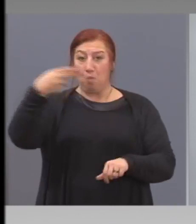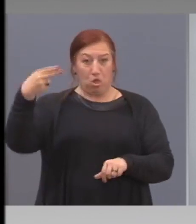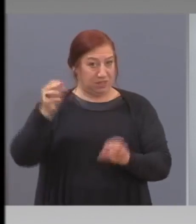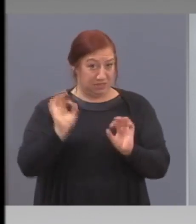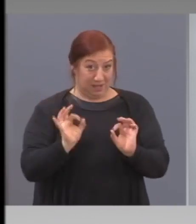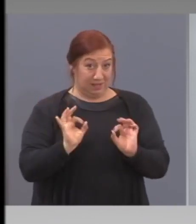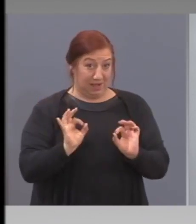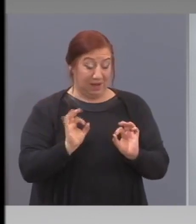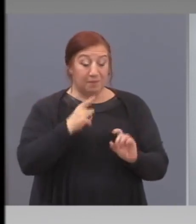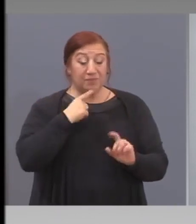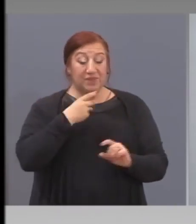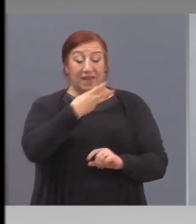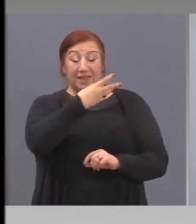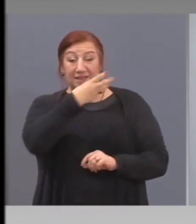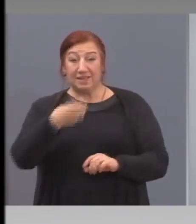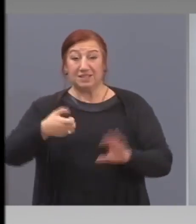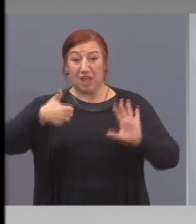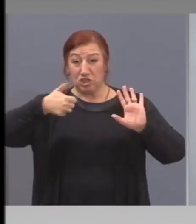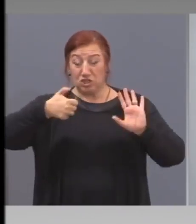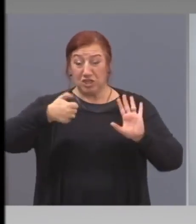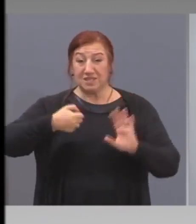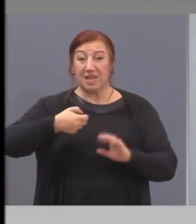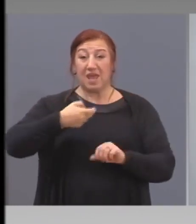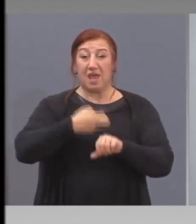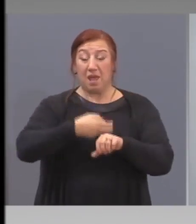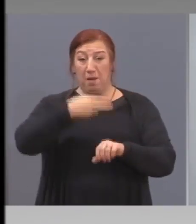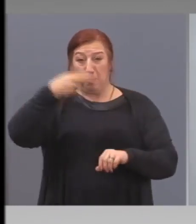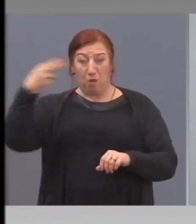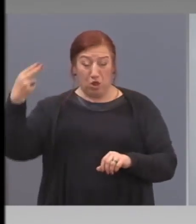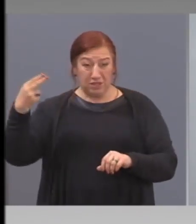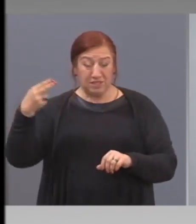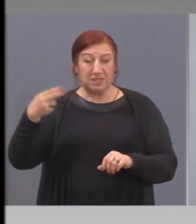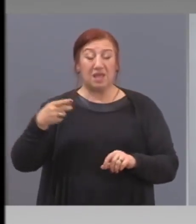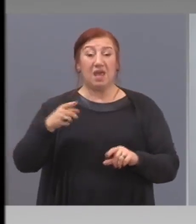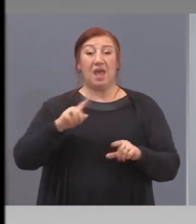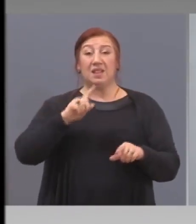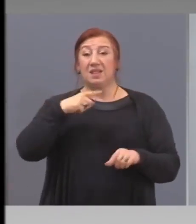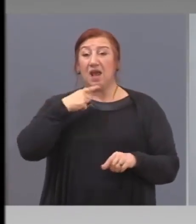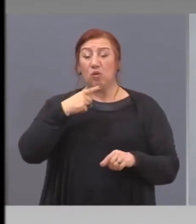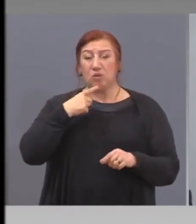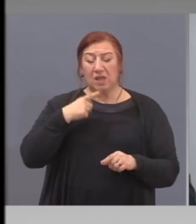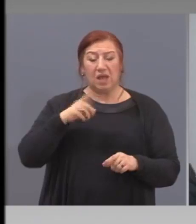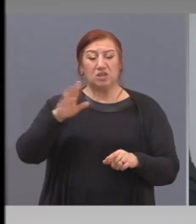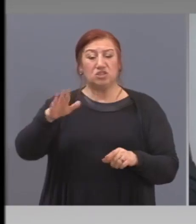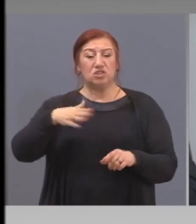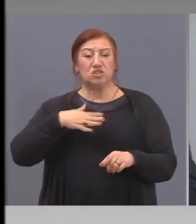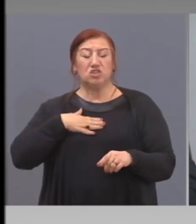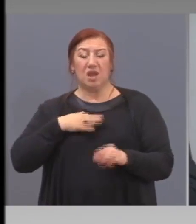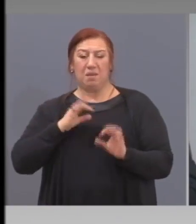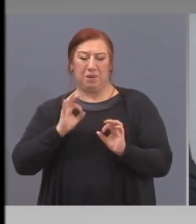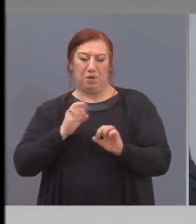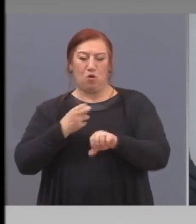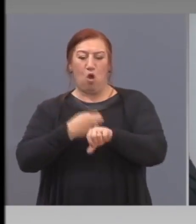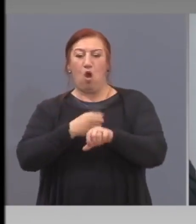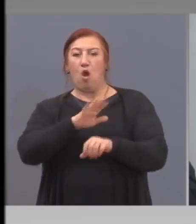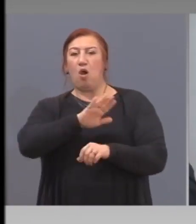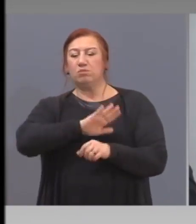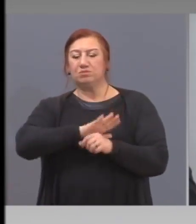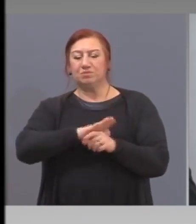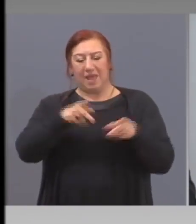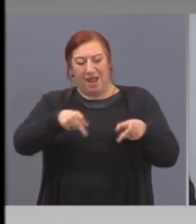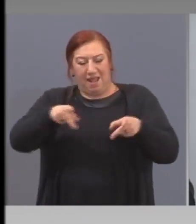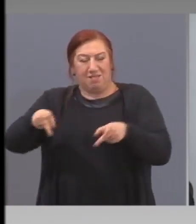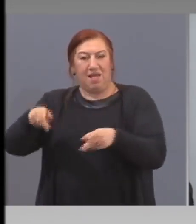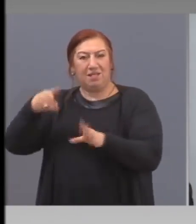За 360 болници. И някой доктор да каже, че капацитет на болници е изчерпан, това е